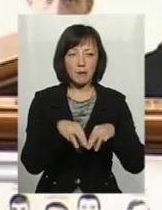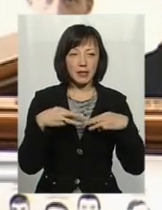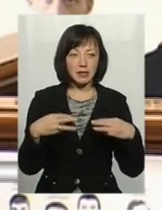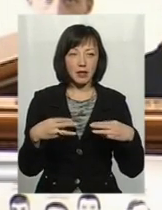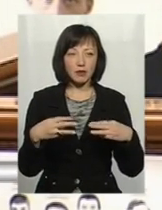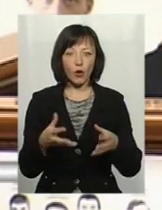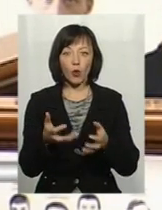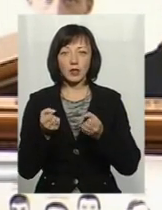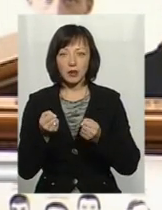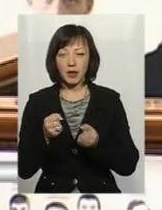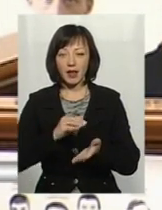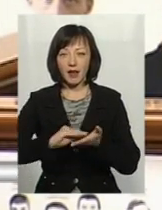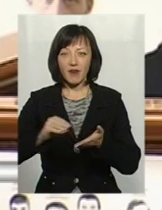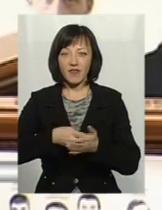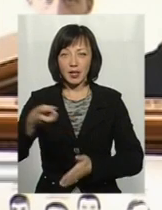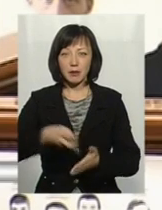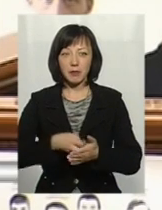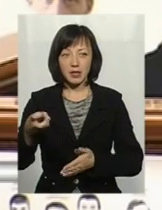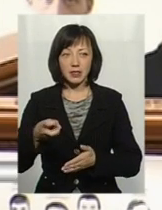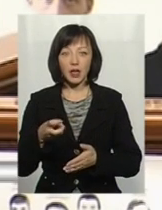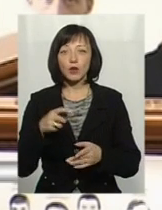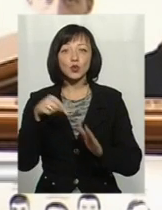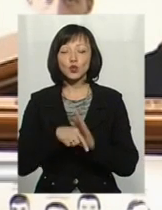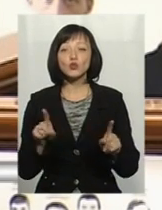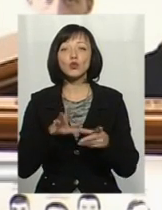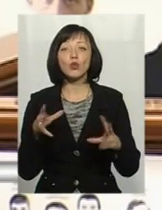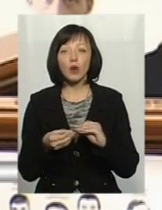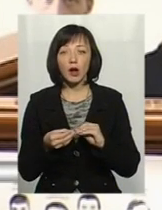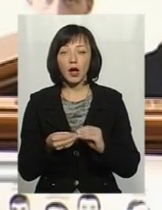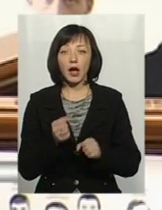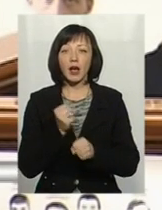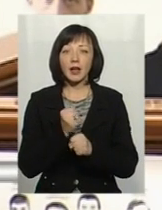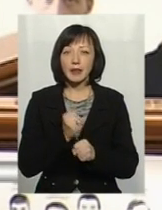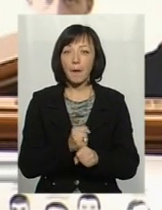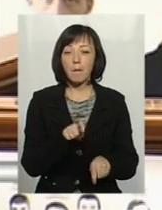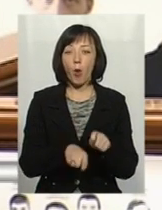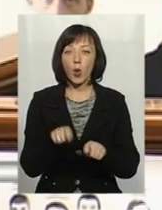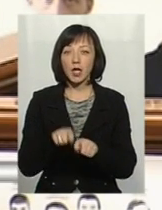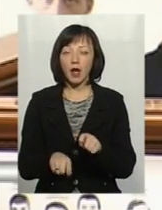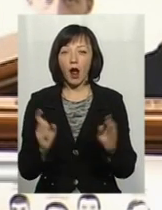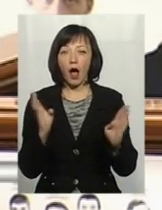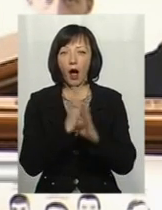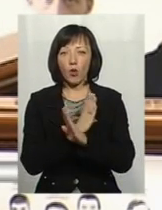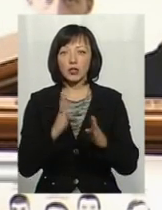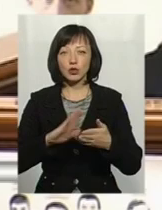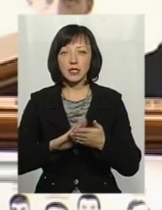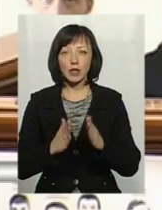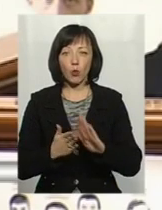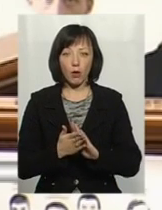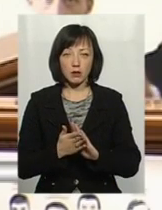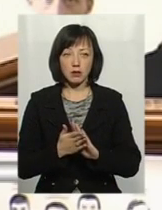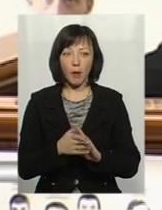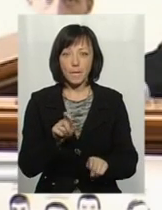отримуються відписки. І сутні зводиться до чого? Здійснювати моніторинг екологічної ситуації.